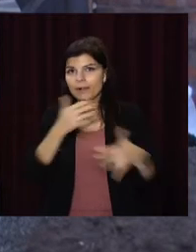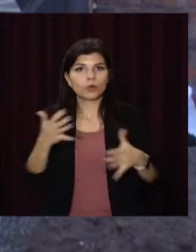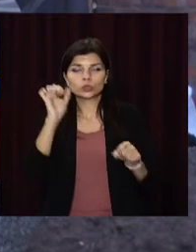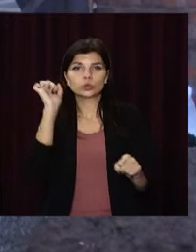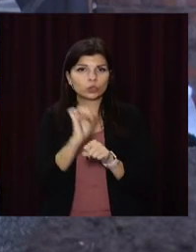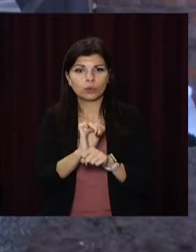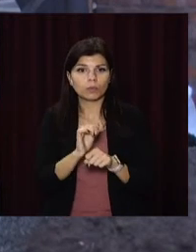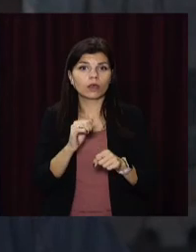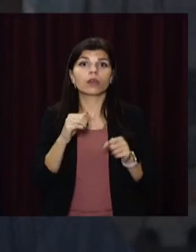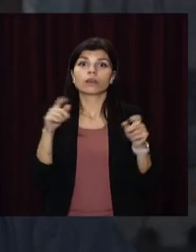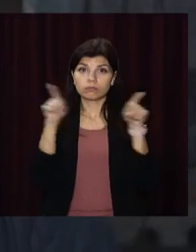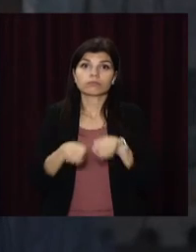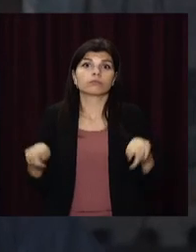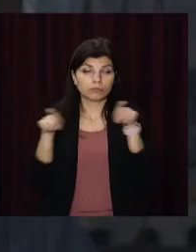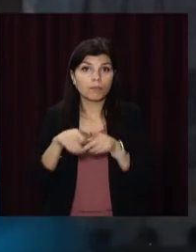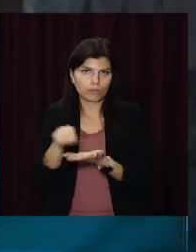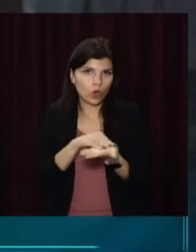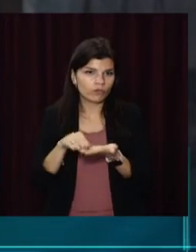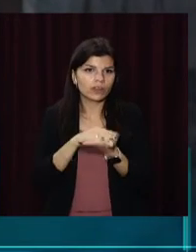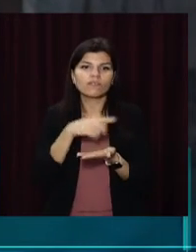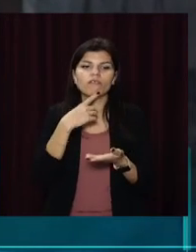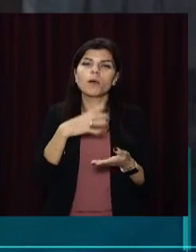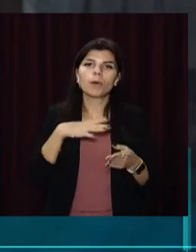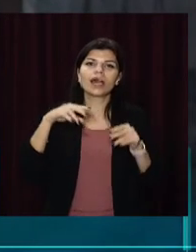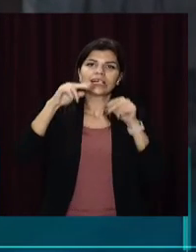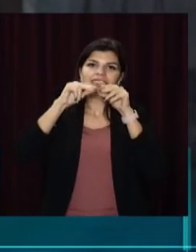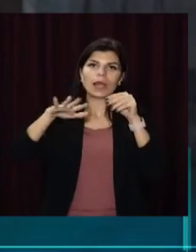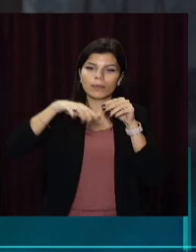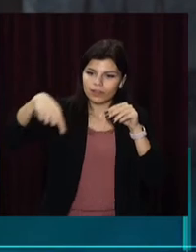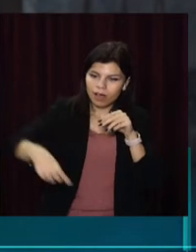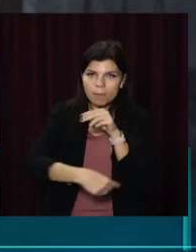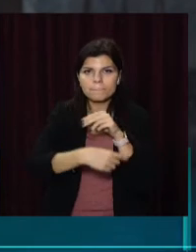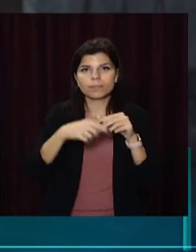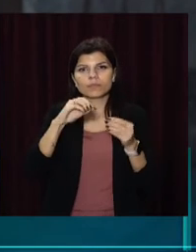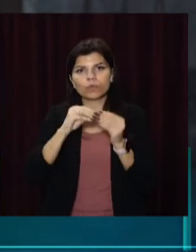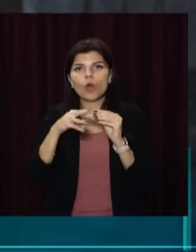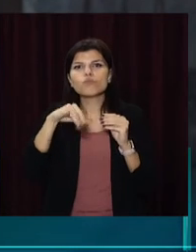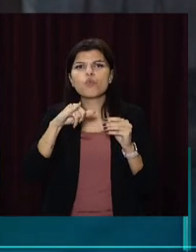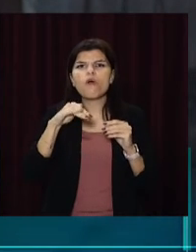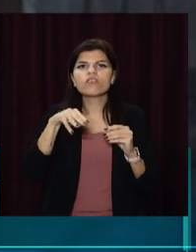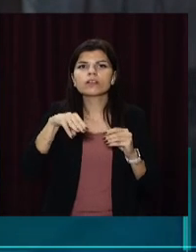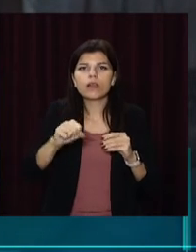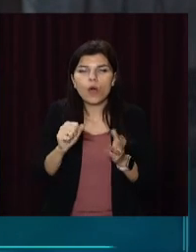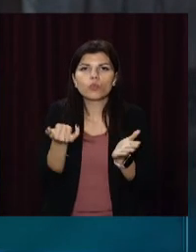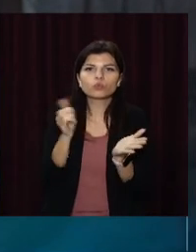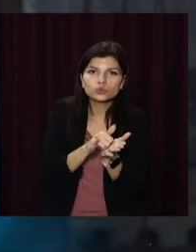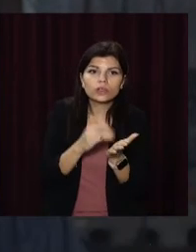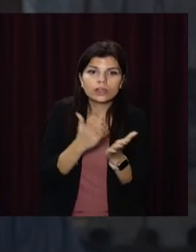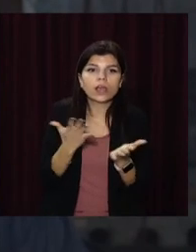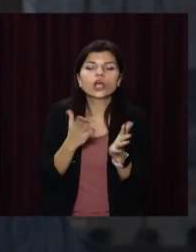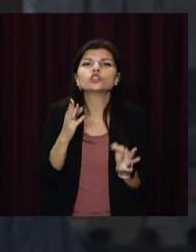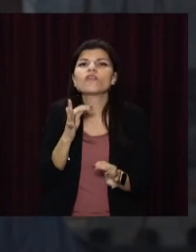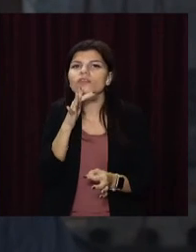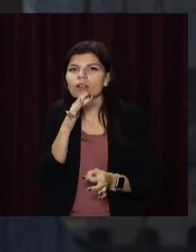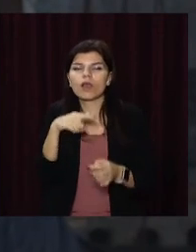ситуації не пооднокі. Бувають якісь земляні роботи, бувають кабелі, муфти дуже багато встановлені, які теж з